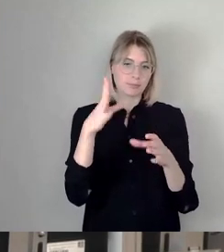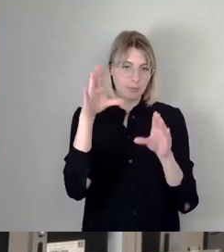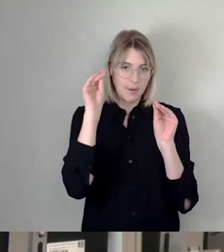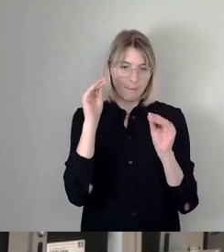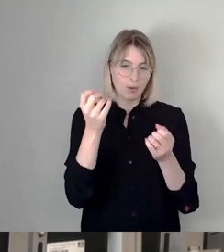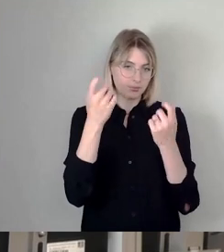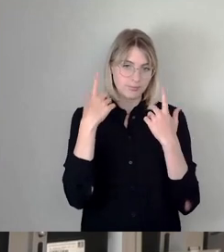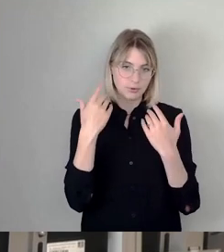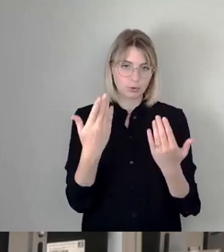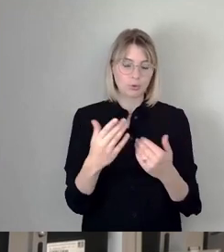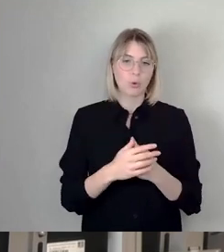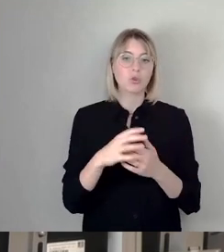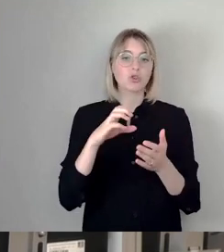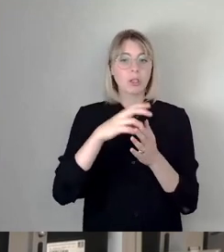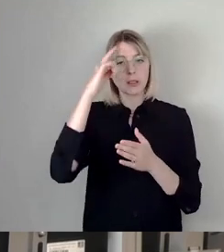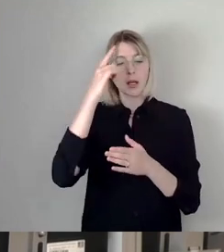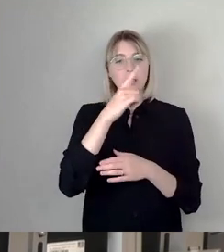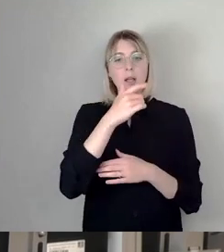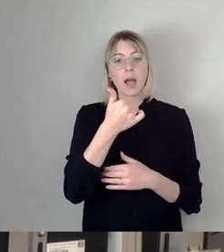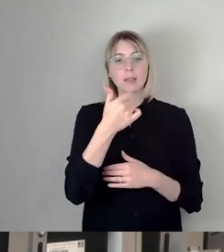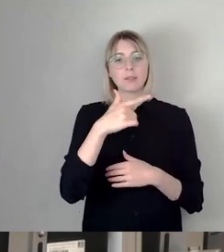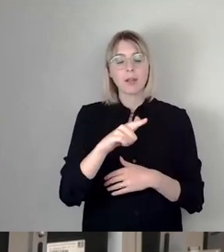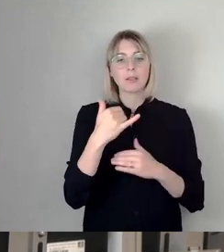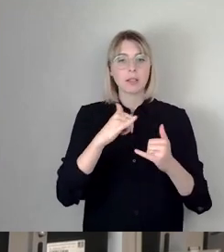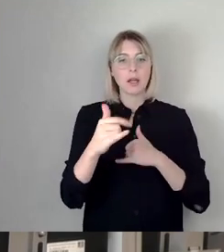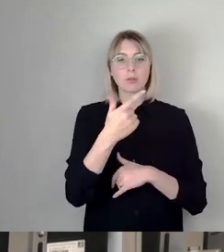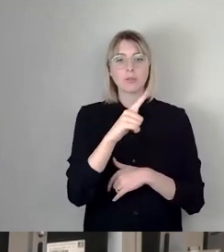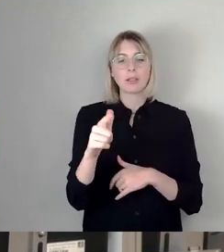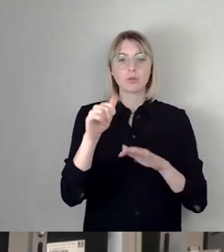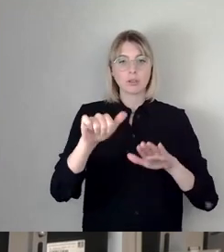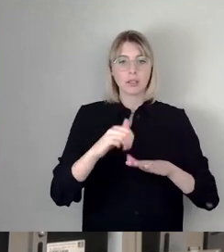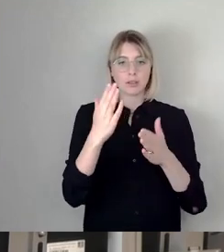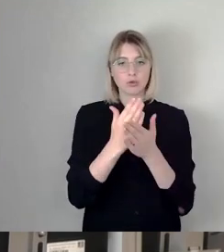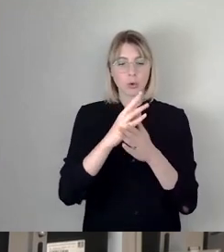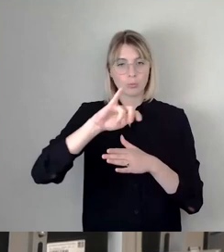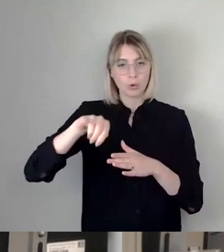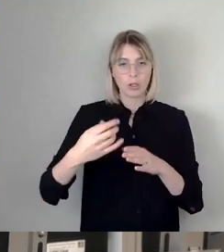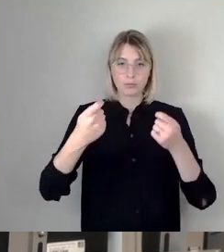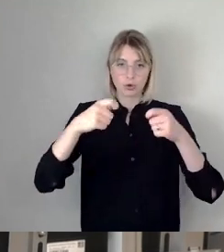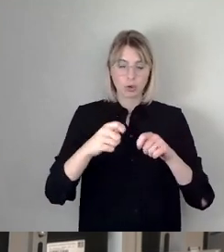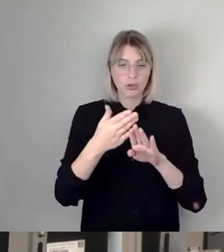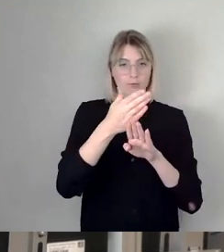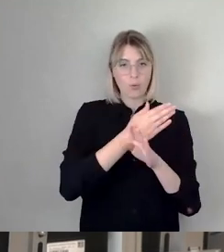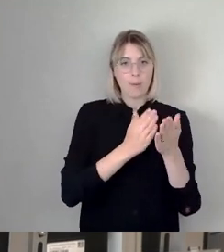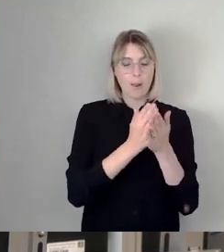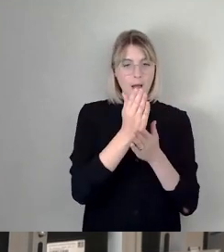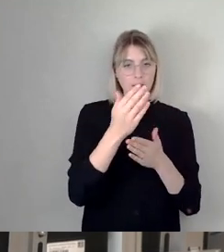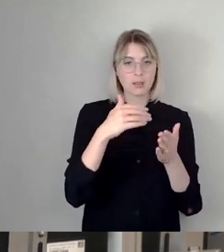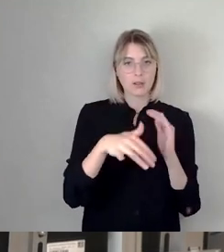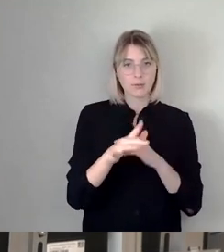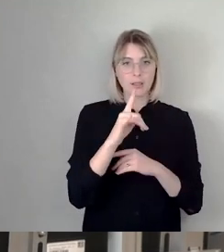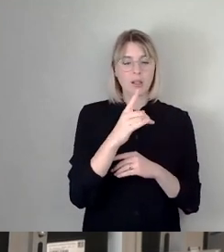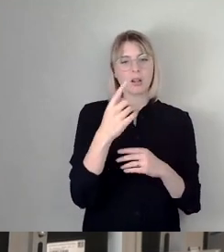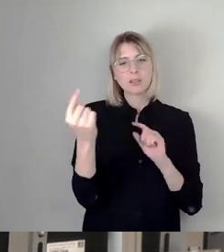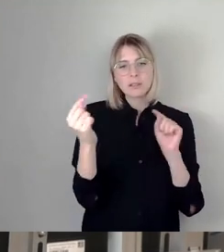Januar 2016 dieses Projekt schon mal beschlossen, eine Vorplanung. Das war damals sehr, sehr umstritten. ging es um überbreite